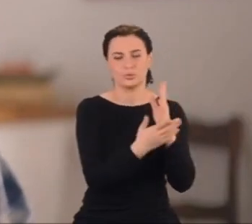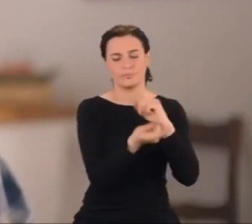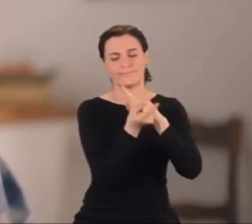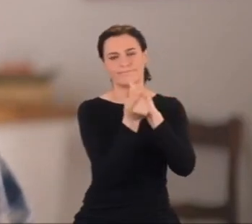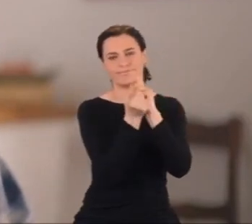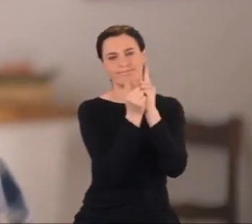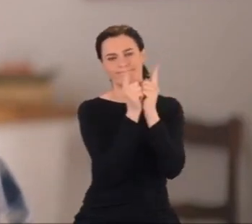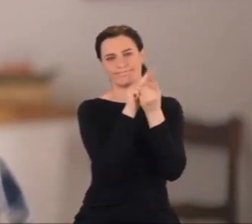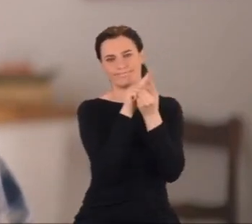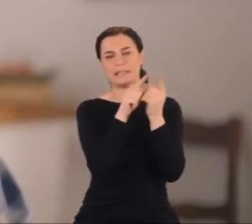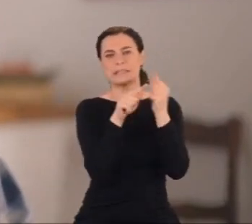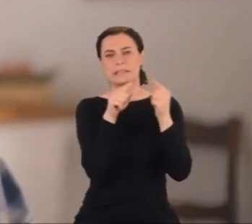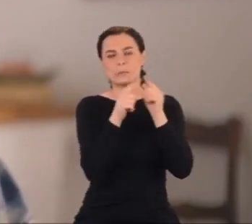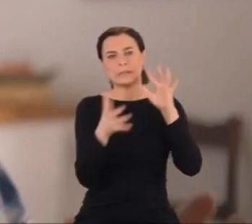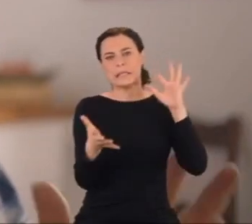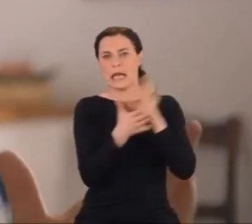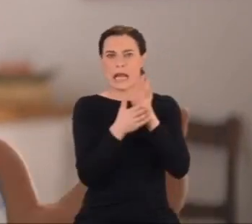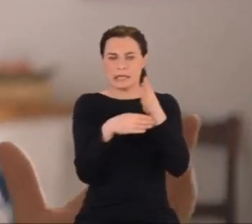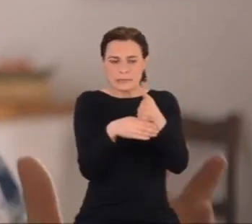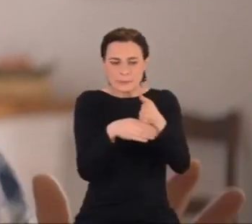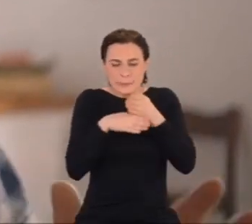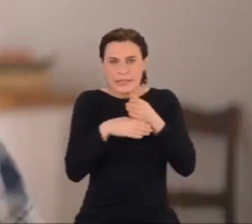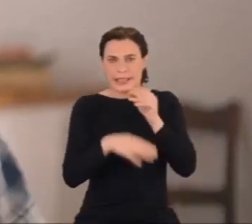Wtedy stał się introwertykiem.